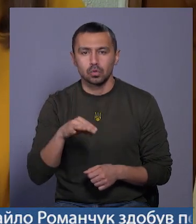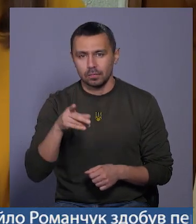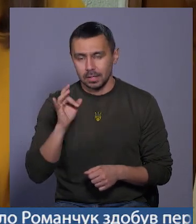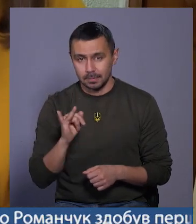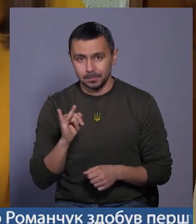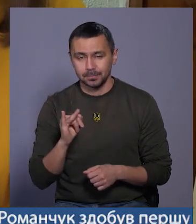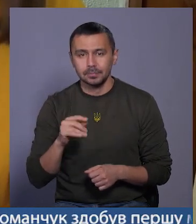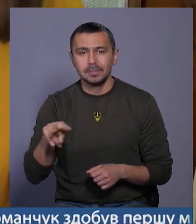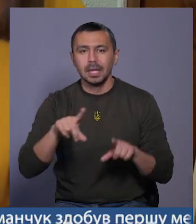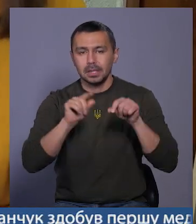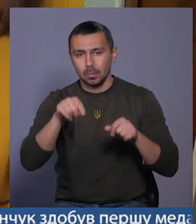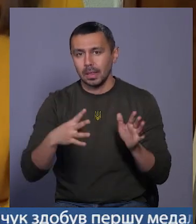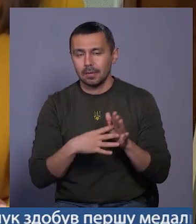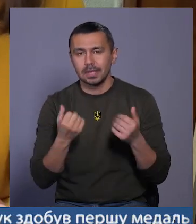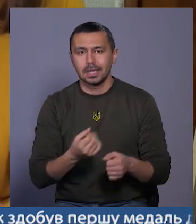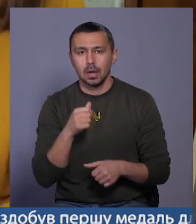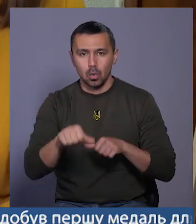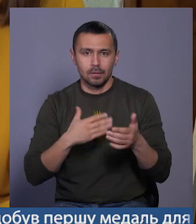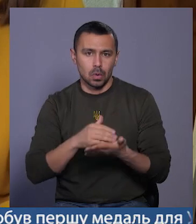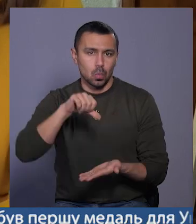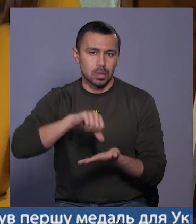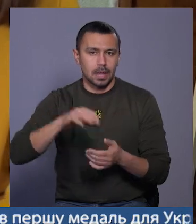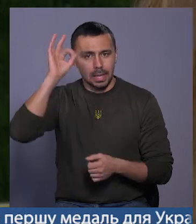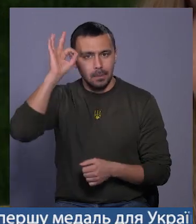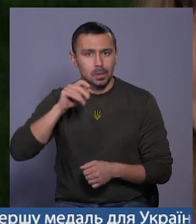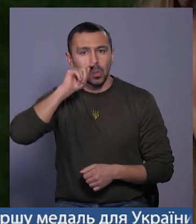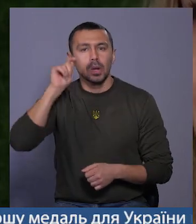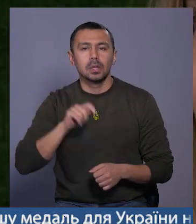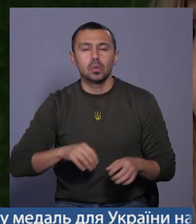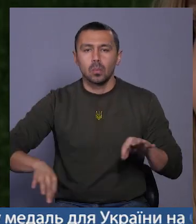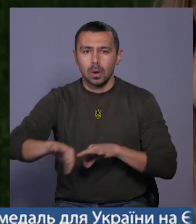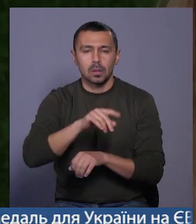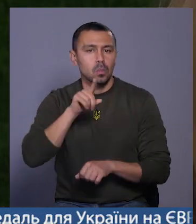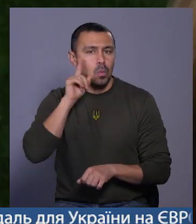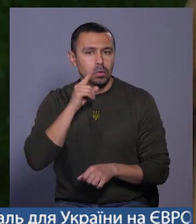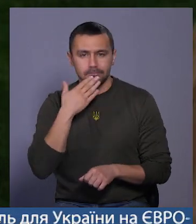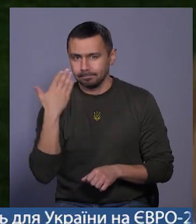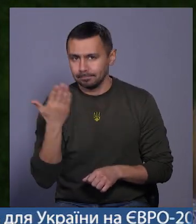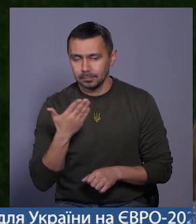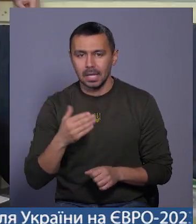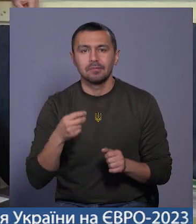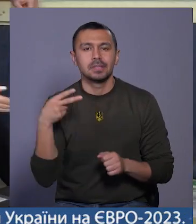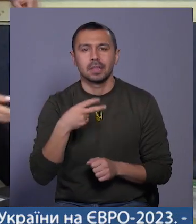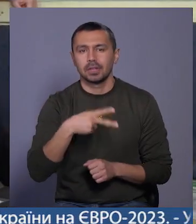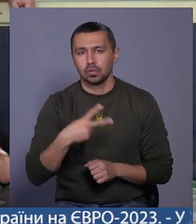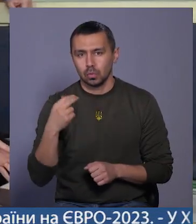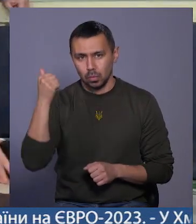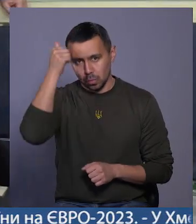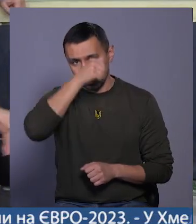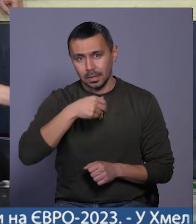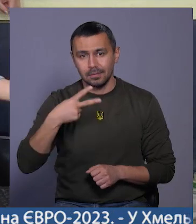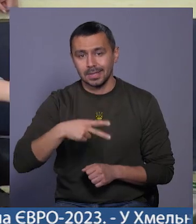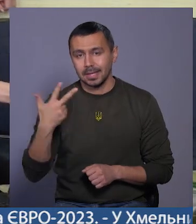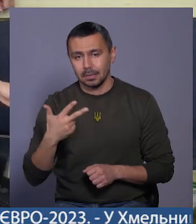Ліцей номер 9 уже кілька років є учасником німецько-українського проєкту «Молодь дебатує». У 2022-2023